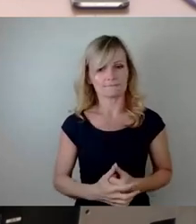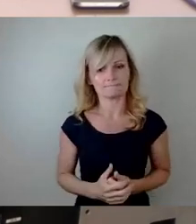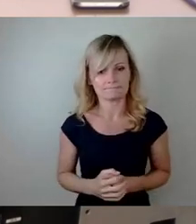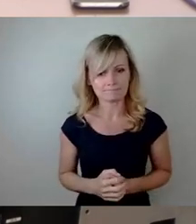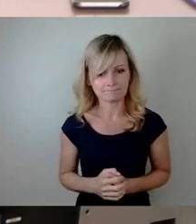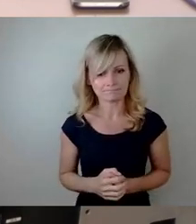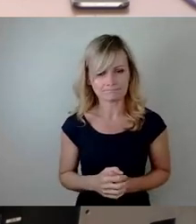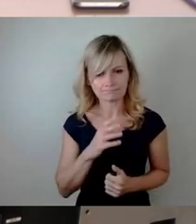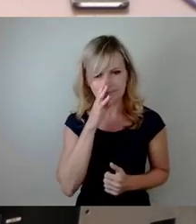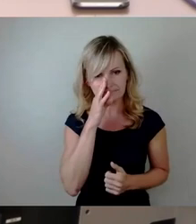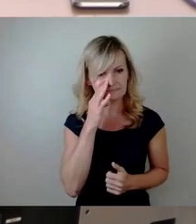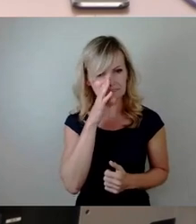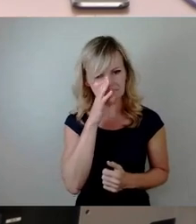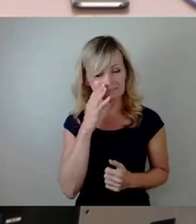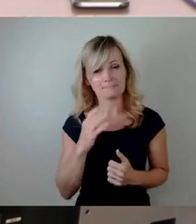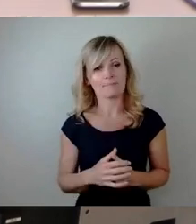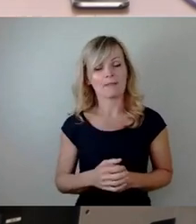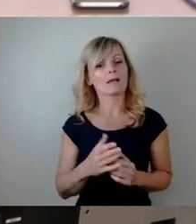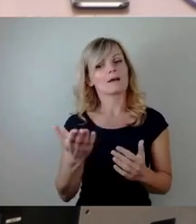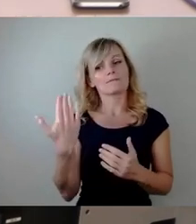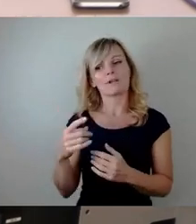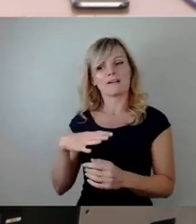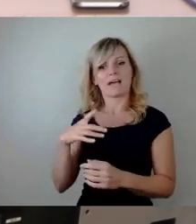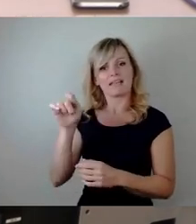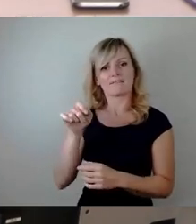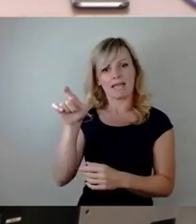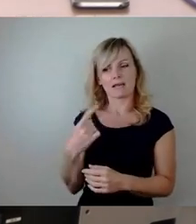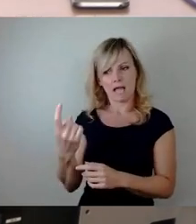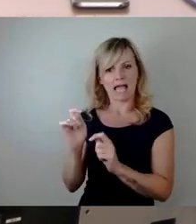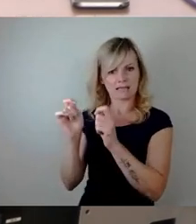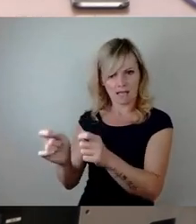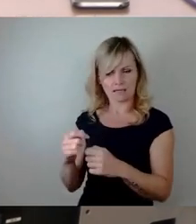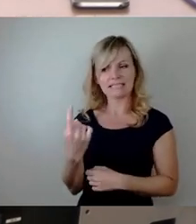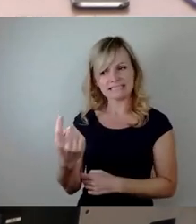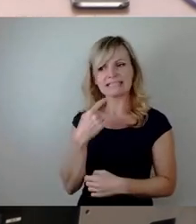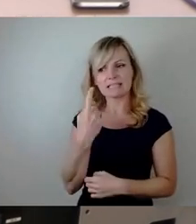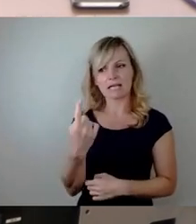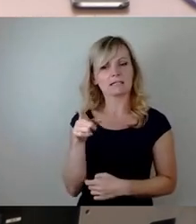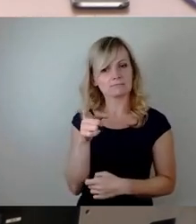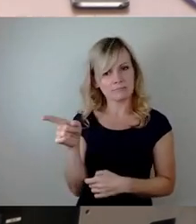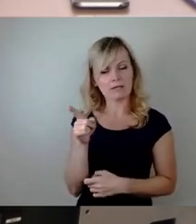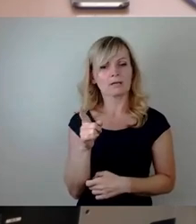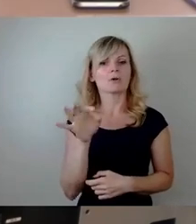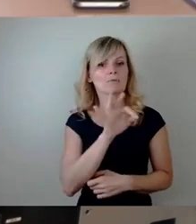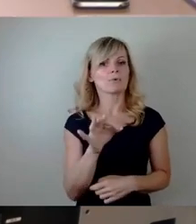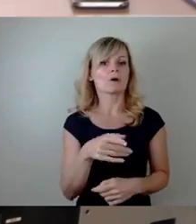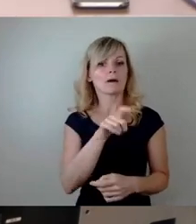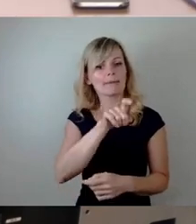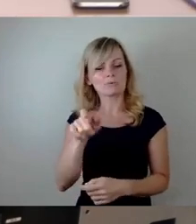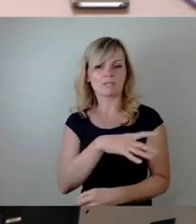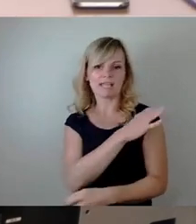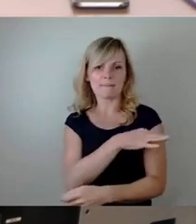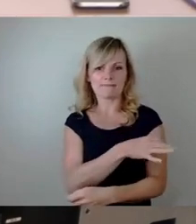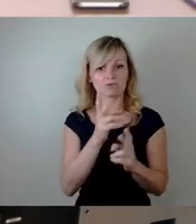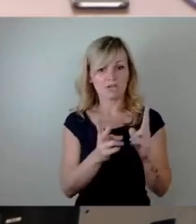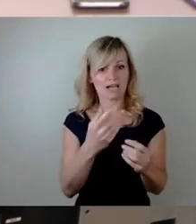zunächst einmal einen Antrag der Freien Wähler, die gesagt haben, wir möchten gerne das für die Impfgeschädigten haben. Darauf haben wir gesagt